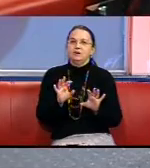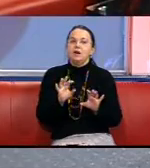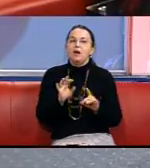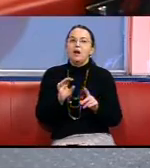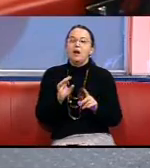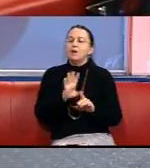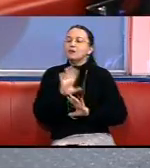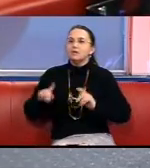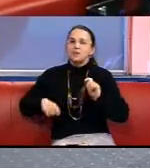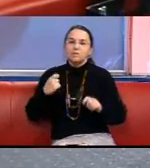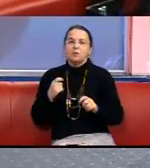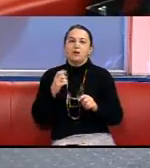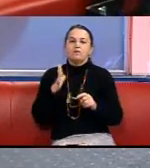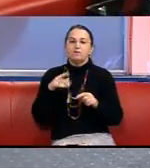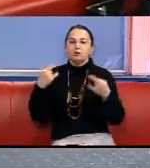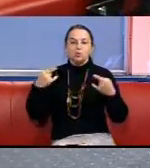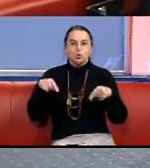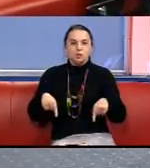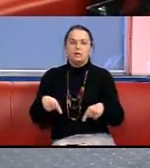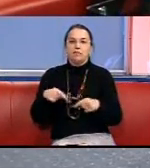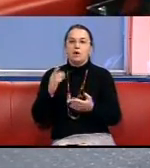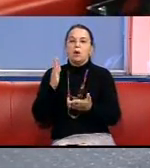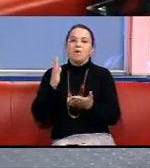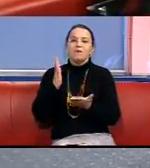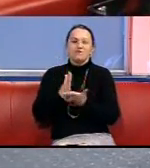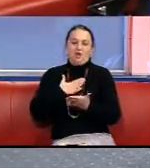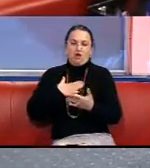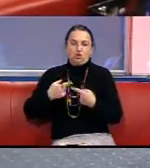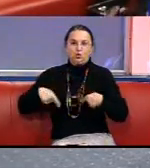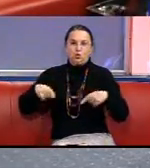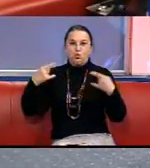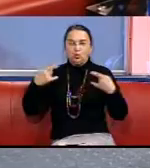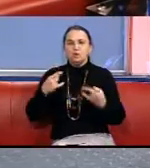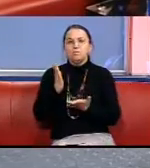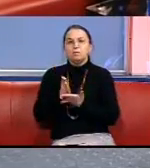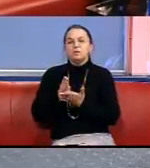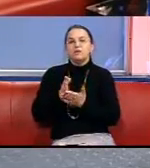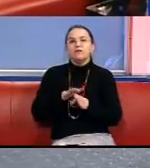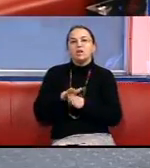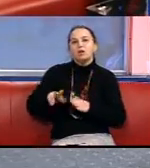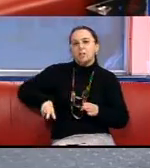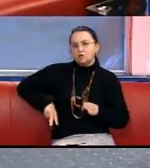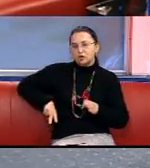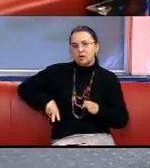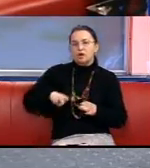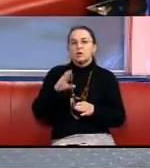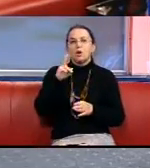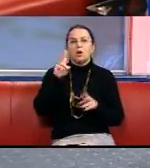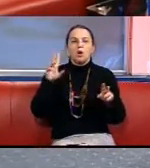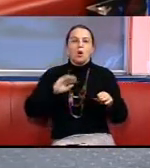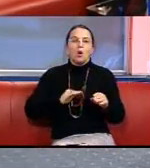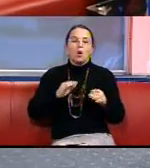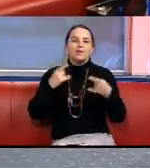Не дарма, шановні друзі, у студії програми «Харків онлайн день» присутня Виконавчий директор телекомпанії «Колес ТВ»